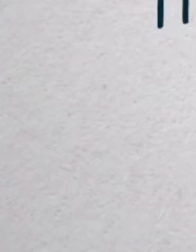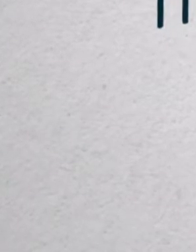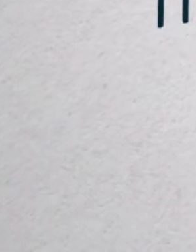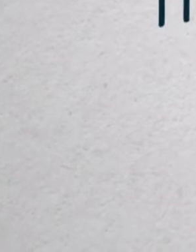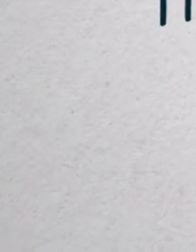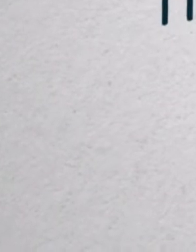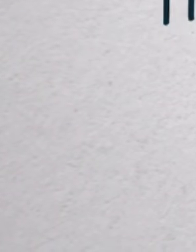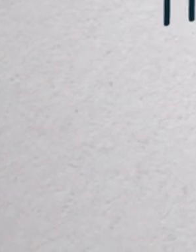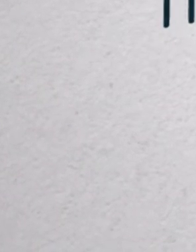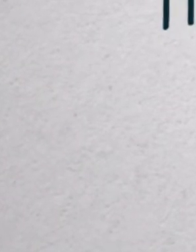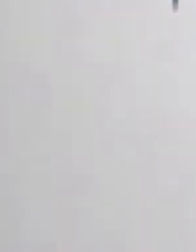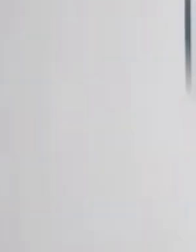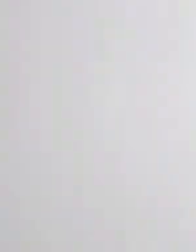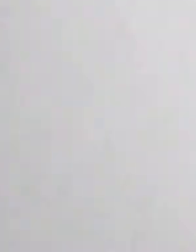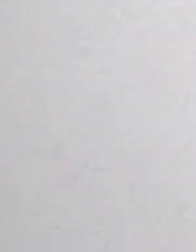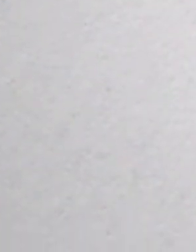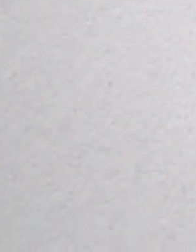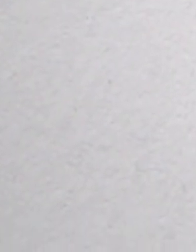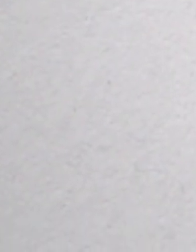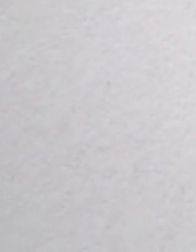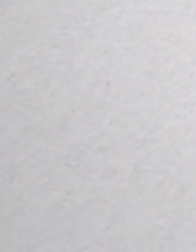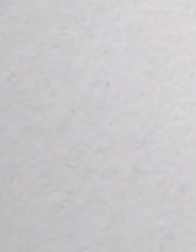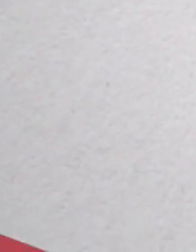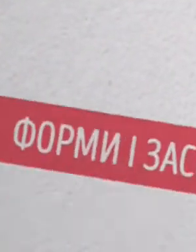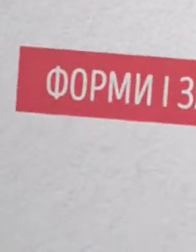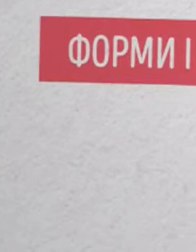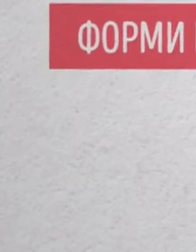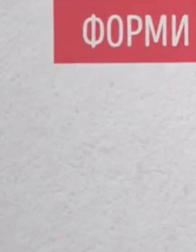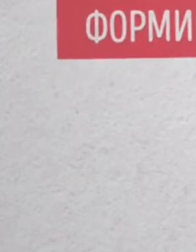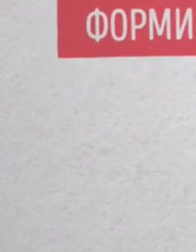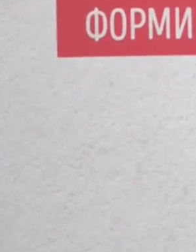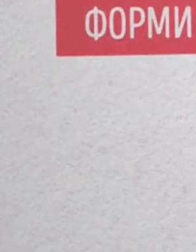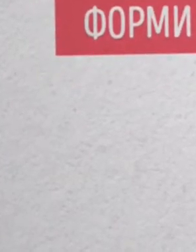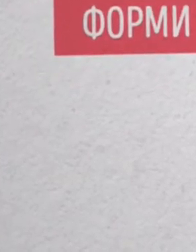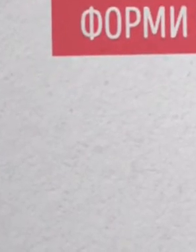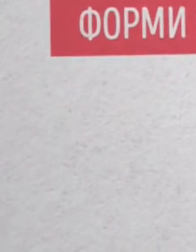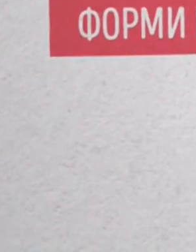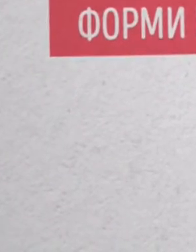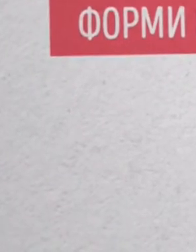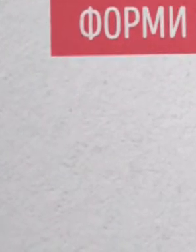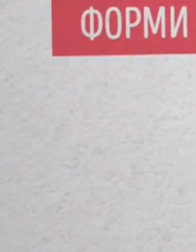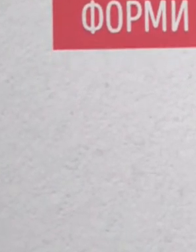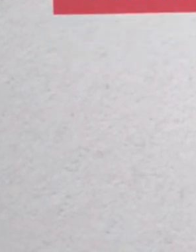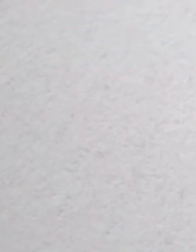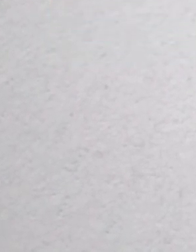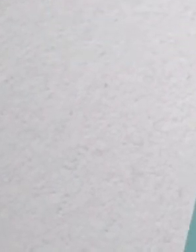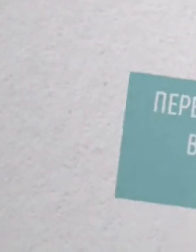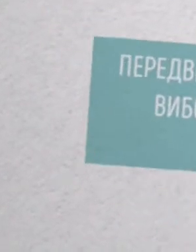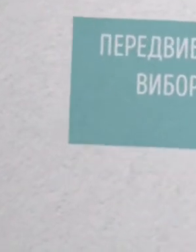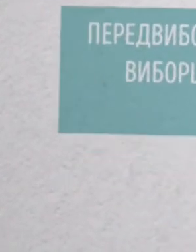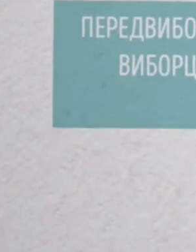Передвиборна агітація Стаття 68. Форми і засоби передвиборної агітації